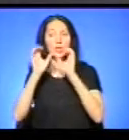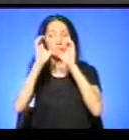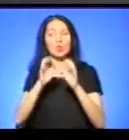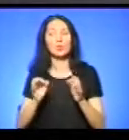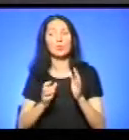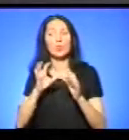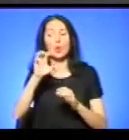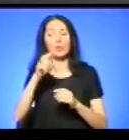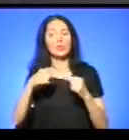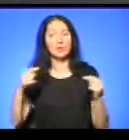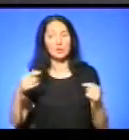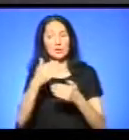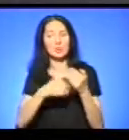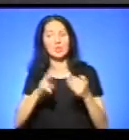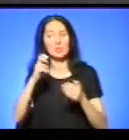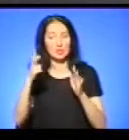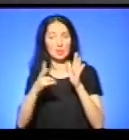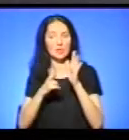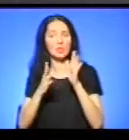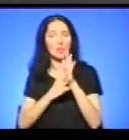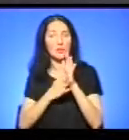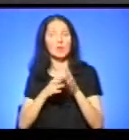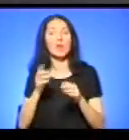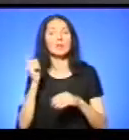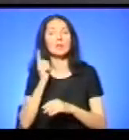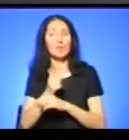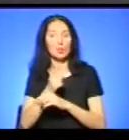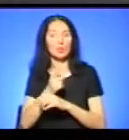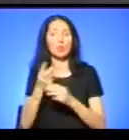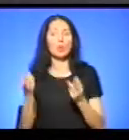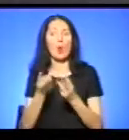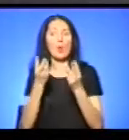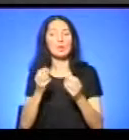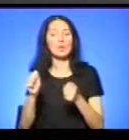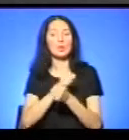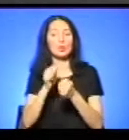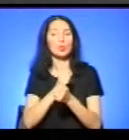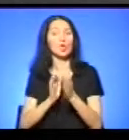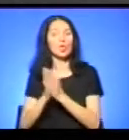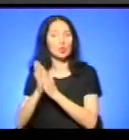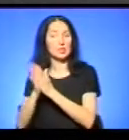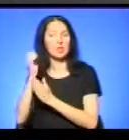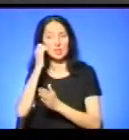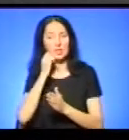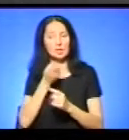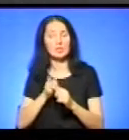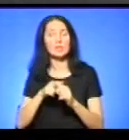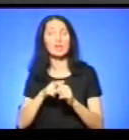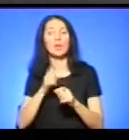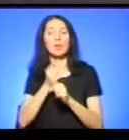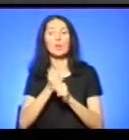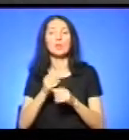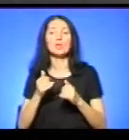світ, статтею 39, заборонено будь-яке випалювання сухої рослинності. Адже, ми вже говорили, це задається шкода і